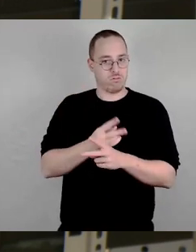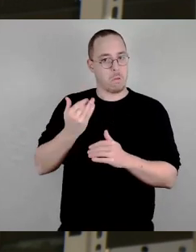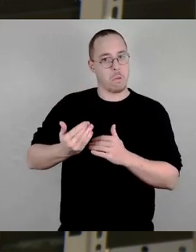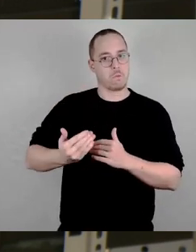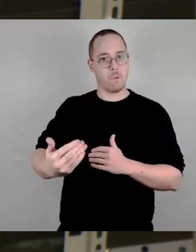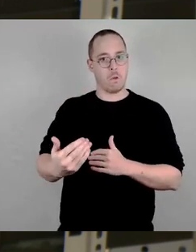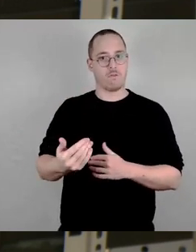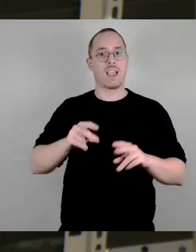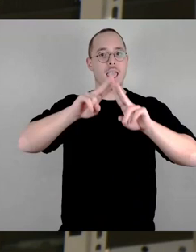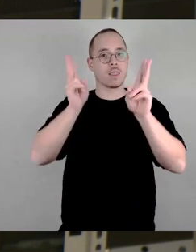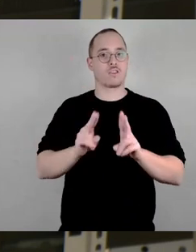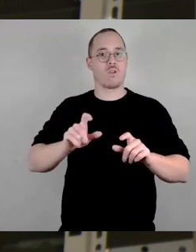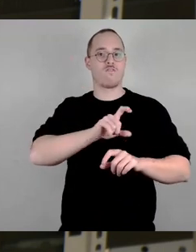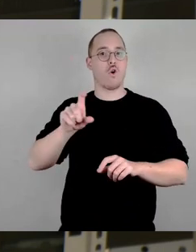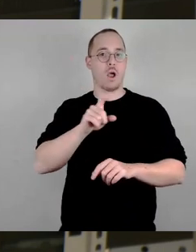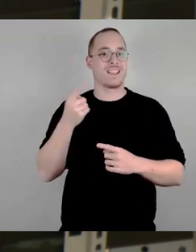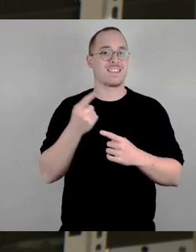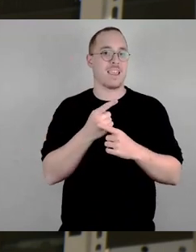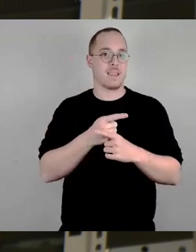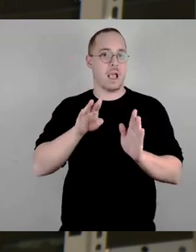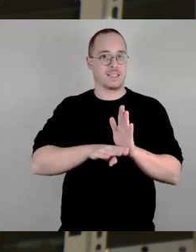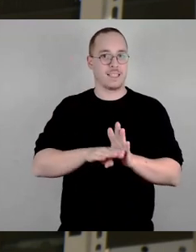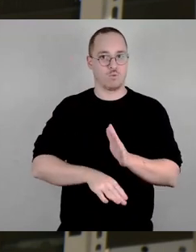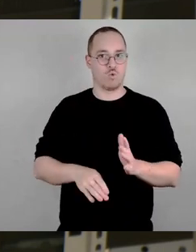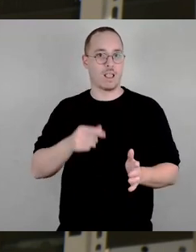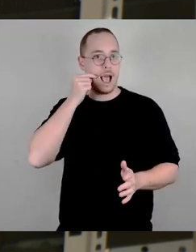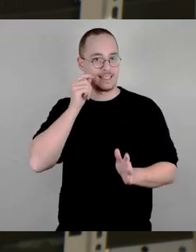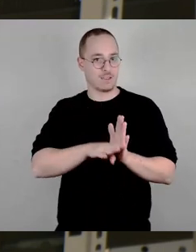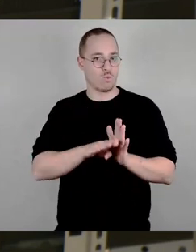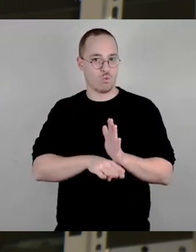wollen heute aus dem Städtebündnis Sicherer Hafen austreten?